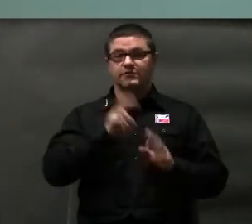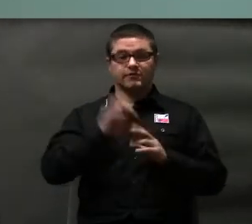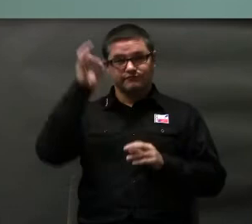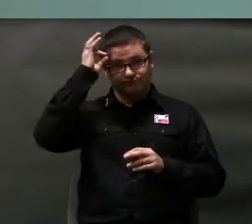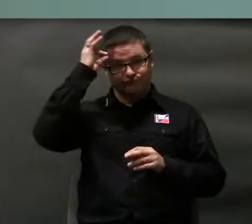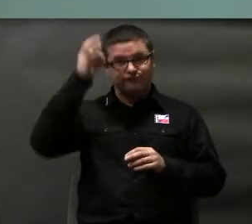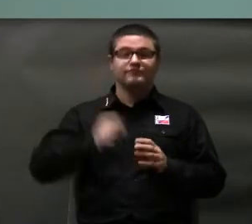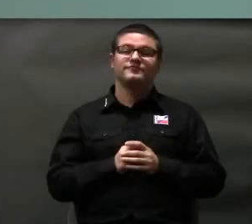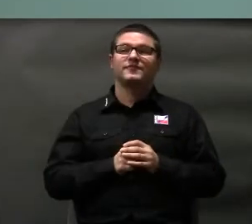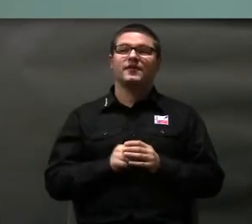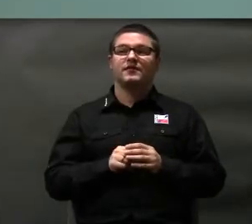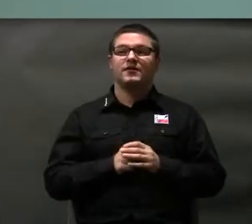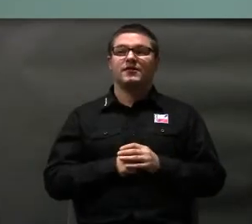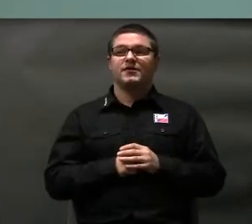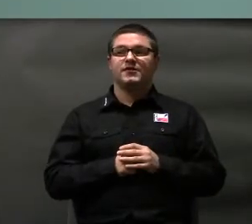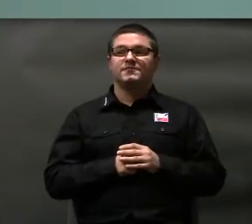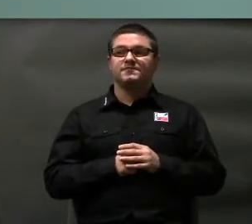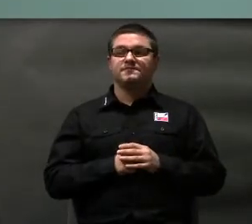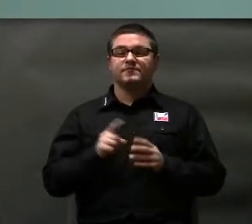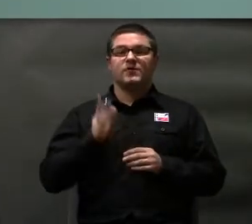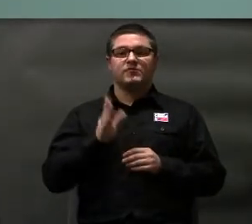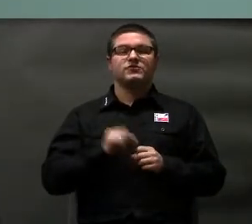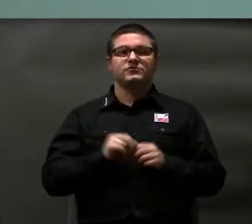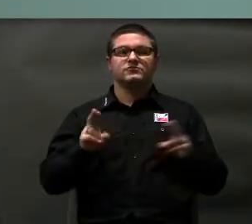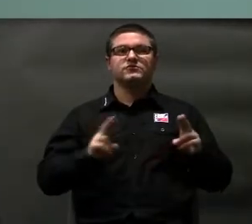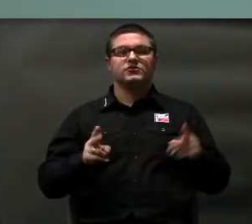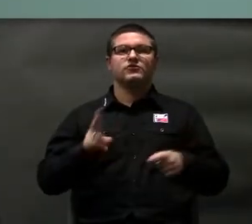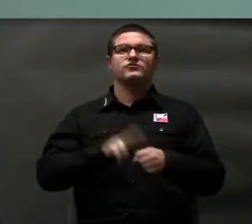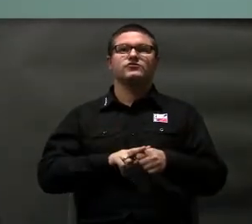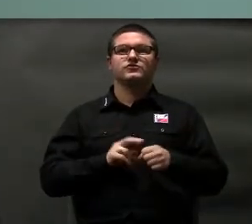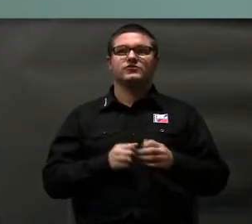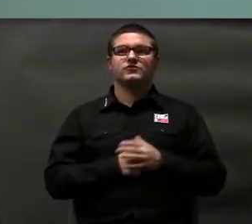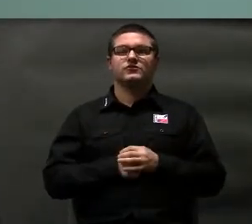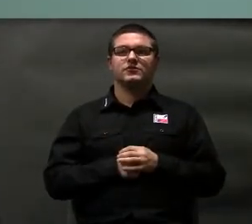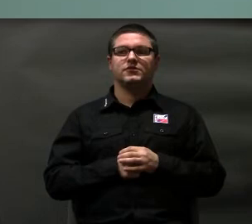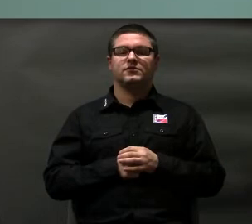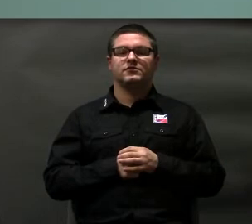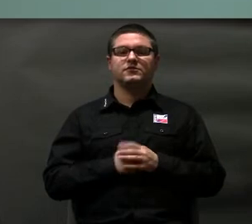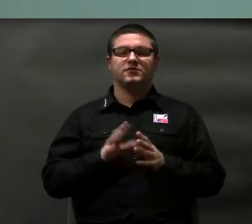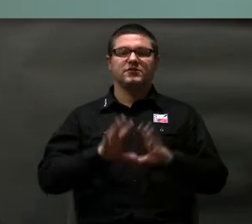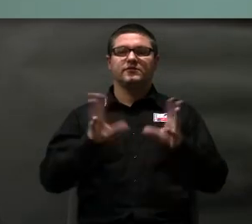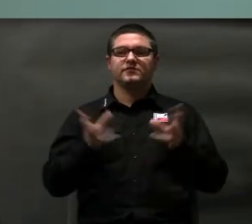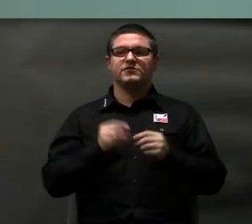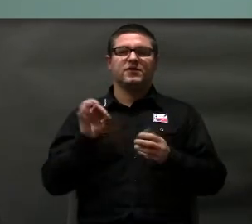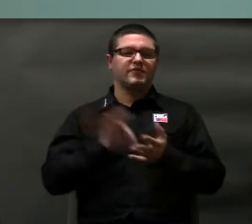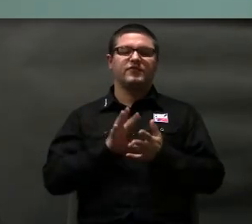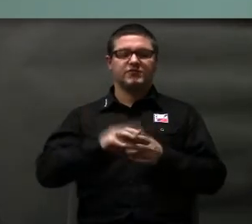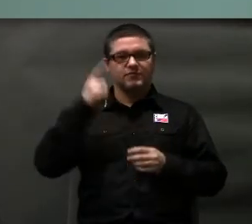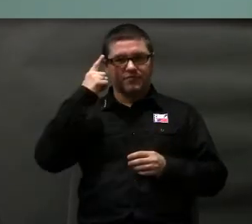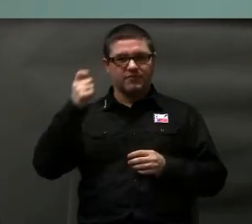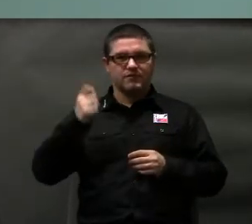więc to już będzie taka rzecz, o której też pewnie wszyscy będziemy pamiętać.